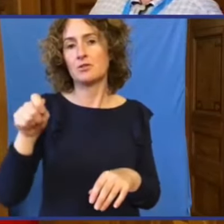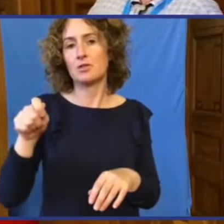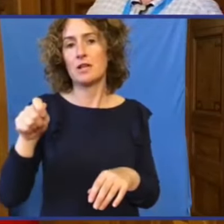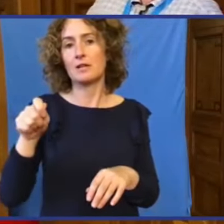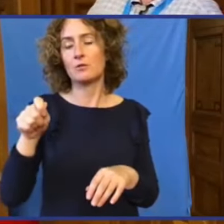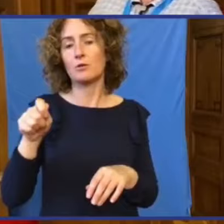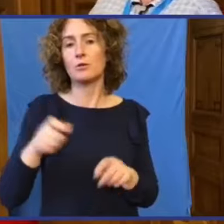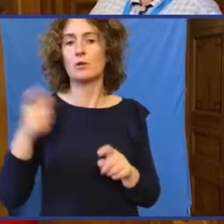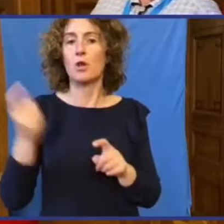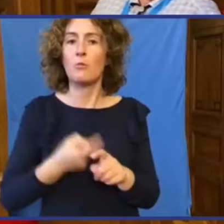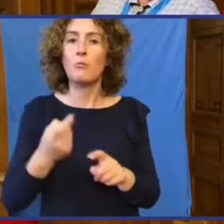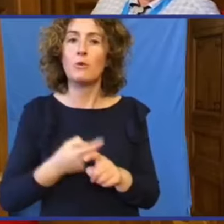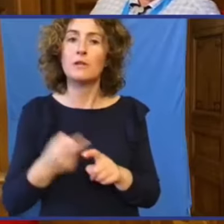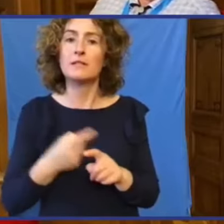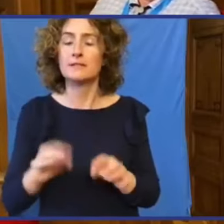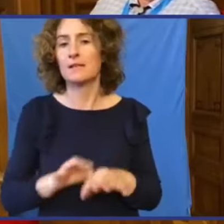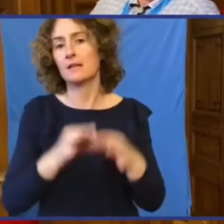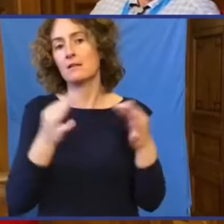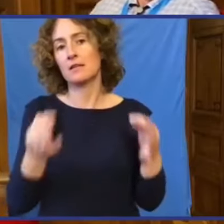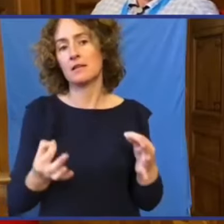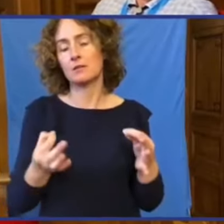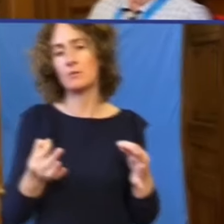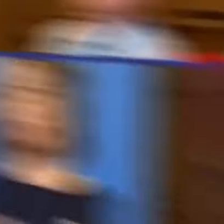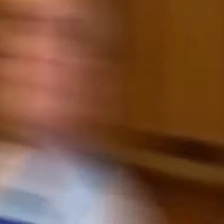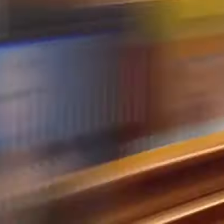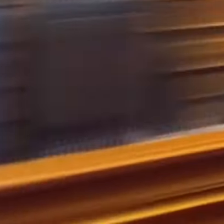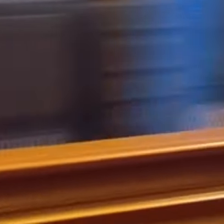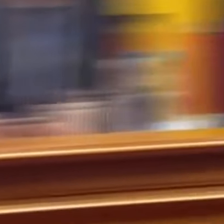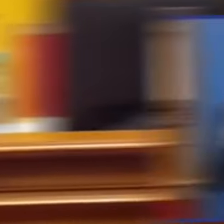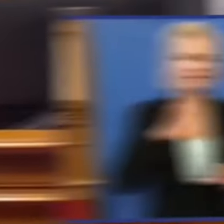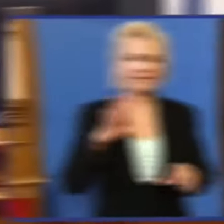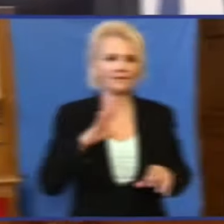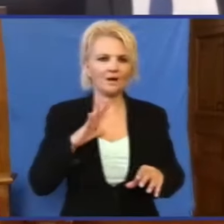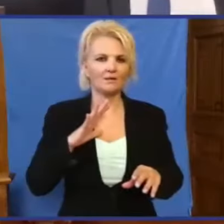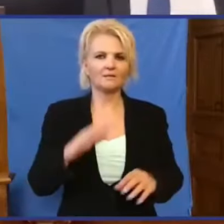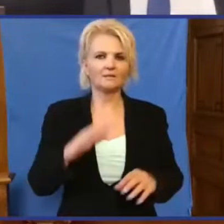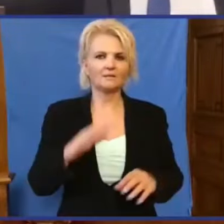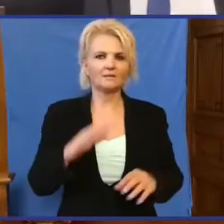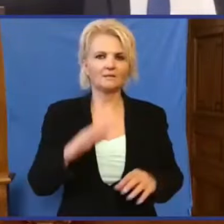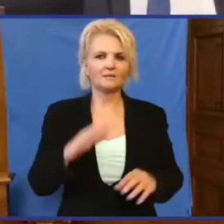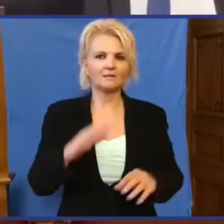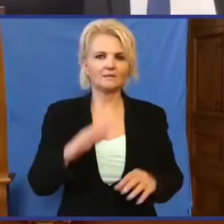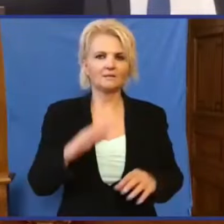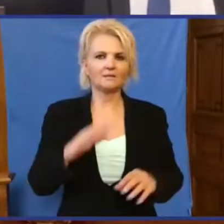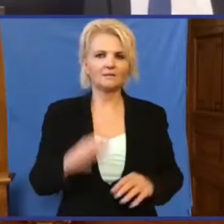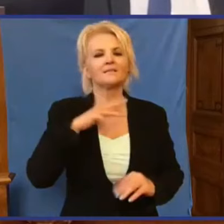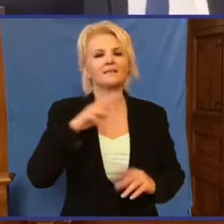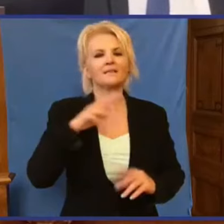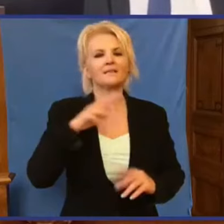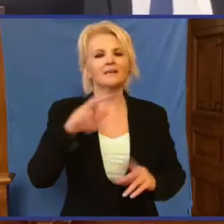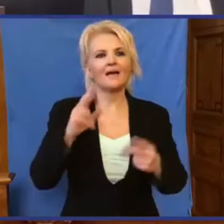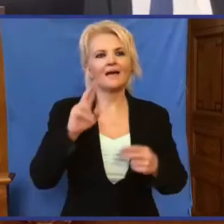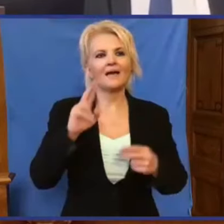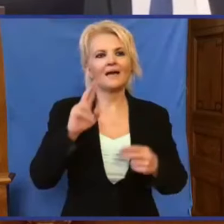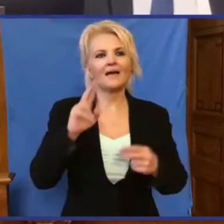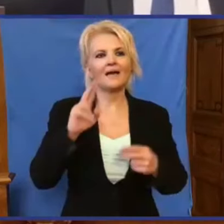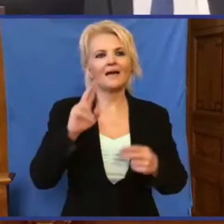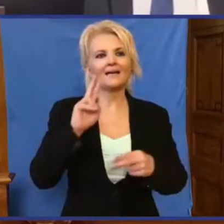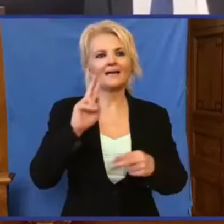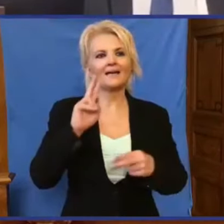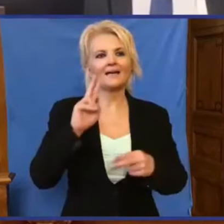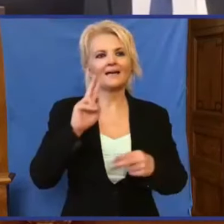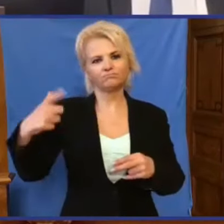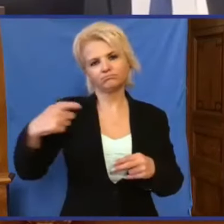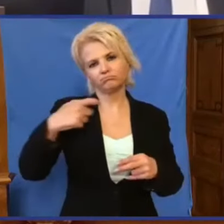politikai tőkénket próbáljuk ebből kovácsolni. Köszönöm szépen. Jó, tehát a Fideszes Szenylakban kis Andrea rágalmakat